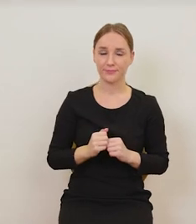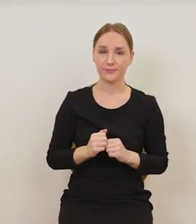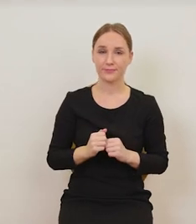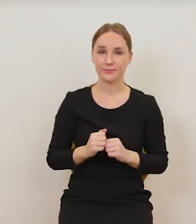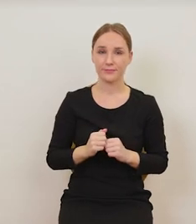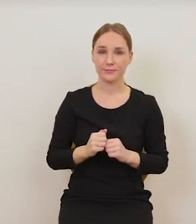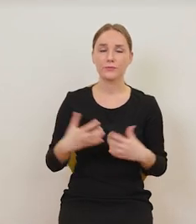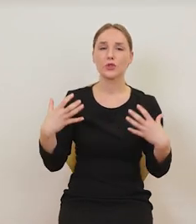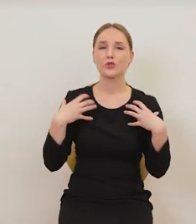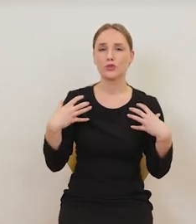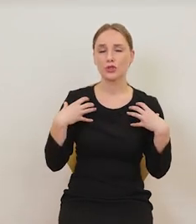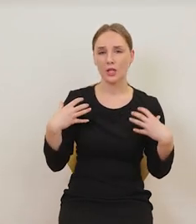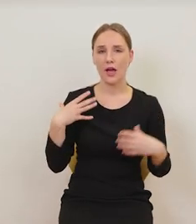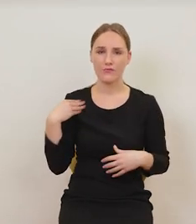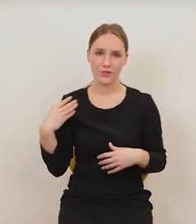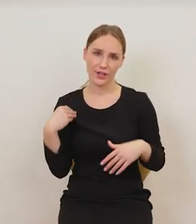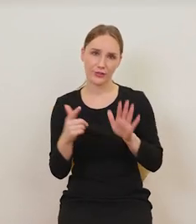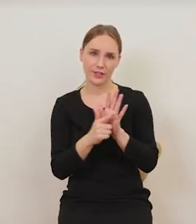XVII wieku.